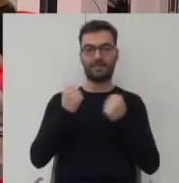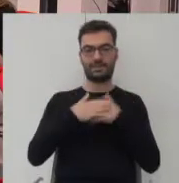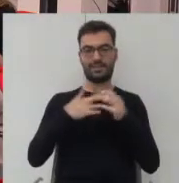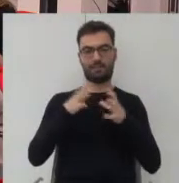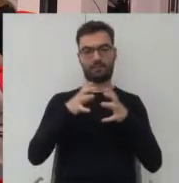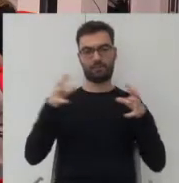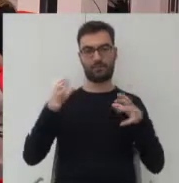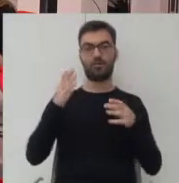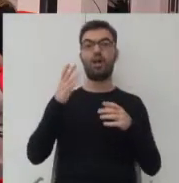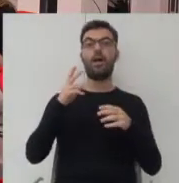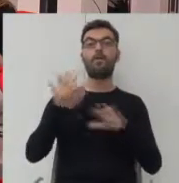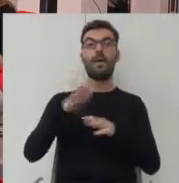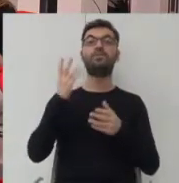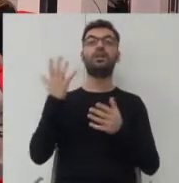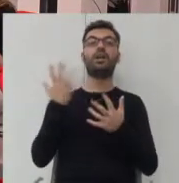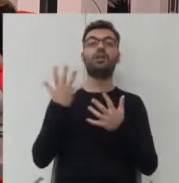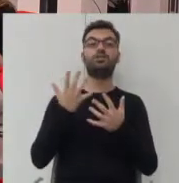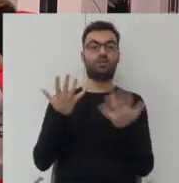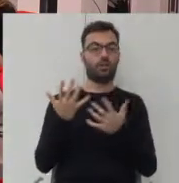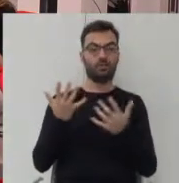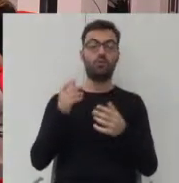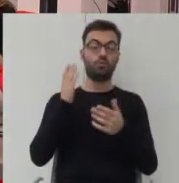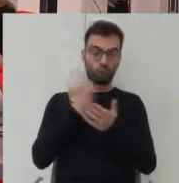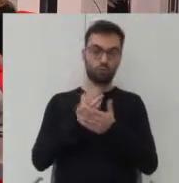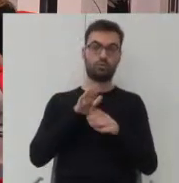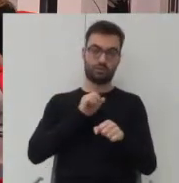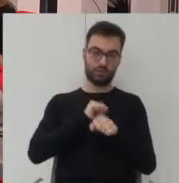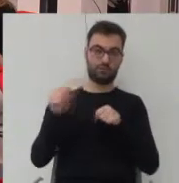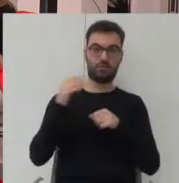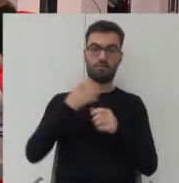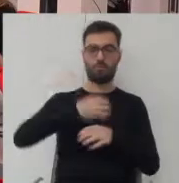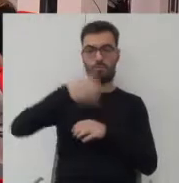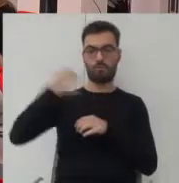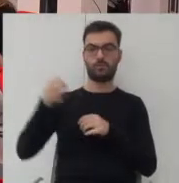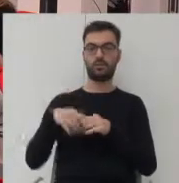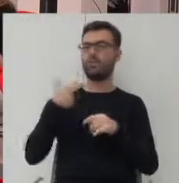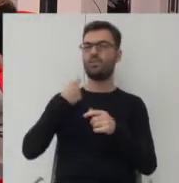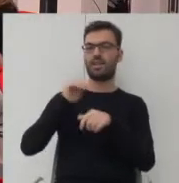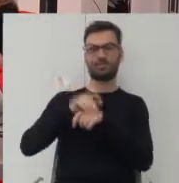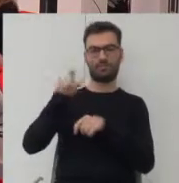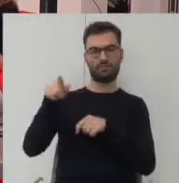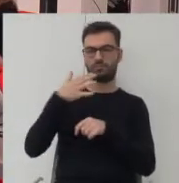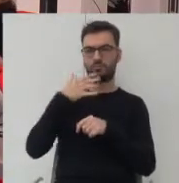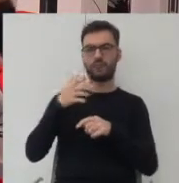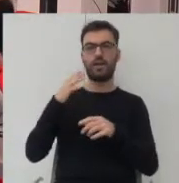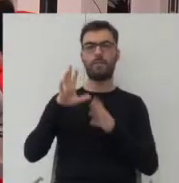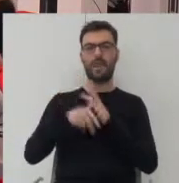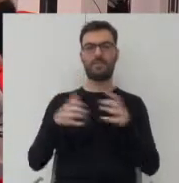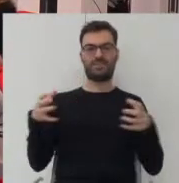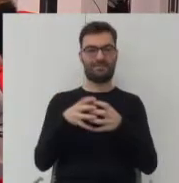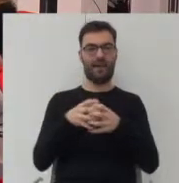na terenach już zurbanizowanych. Ja nie bardzo zgadzam się z tym, co Pan przed chwileczką powiedział, że miasto zwarte może być